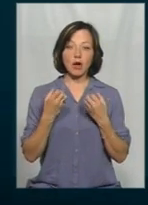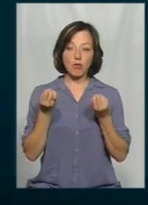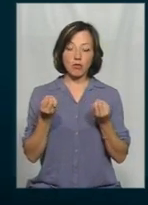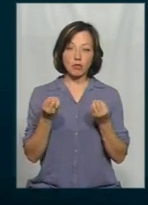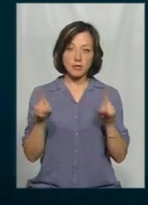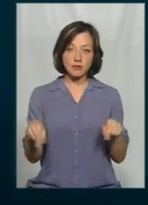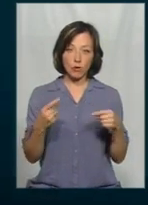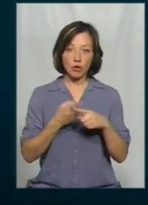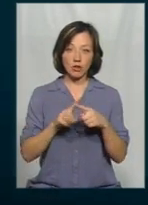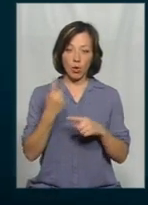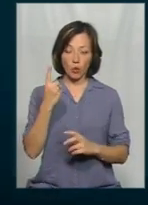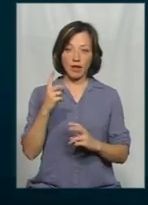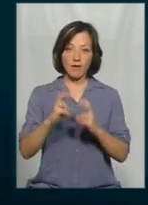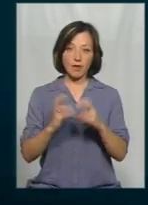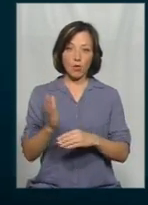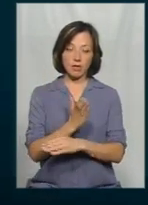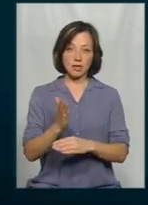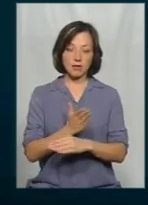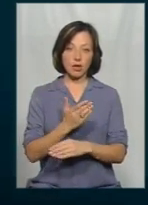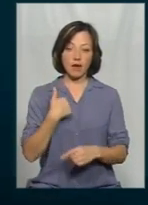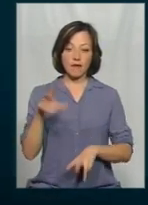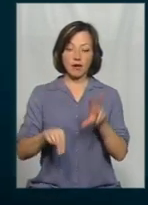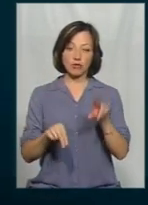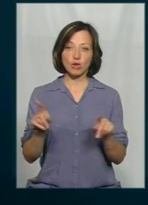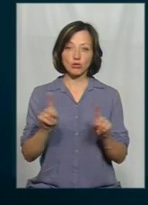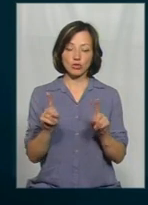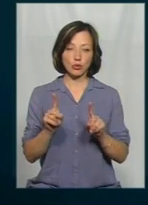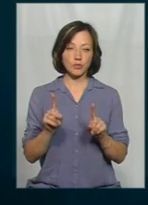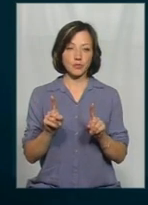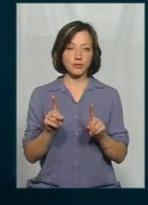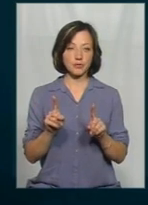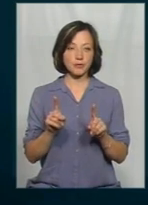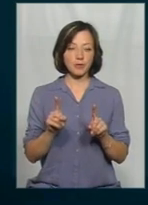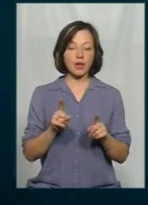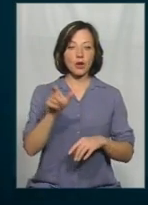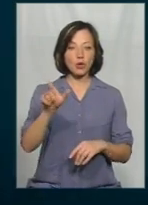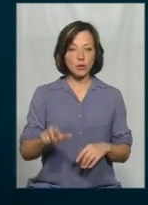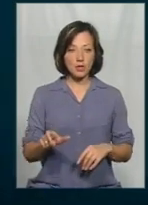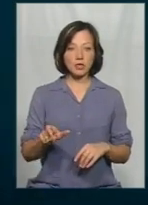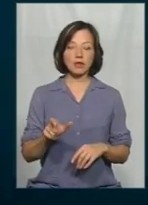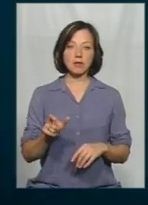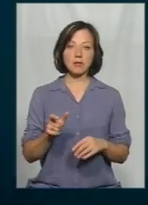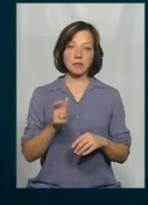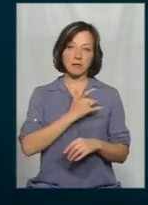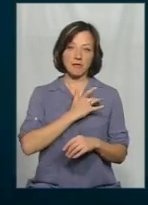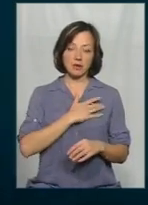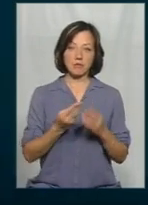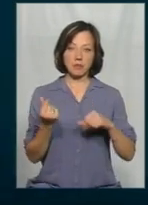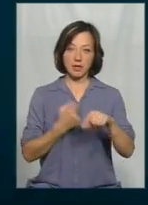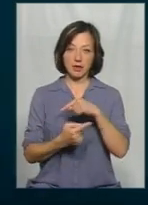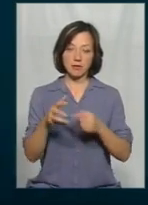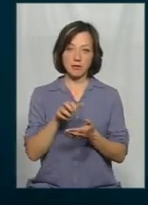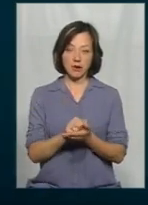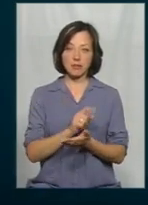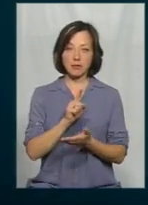створює фактично одне виробництво, да. Я рахую, що людина, яка приватна підприємниця, яка займається діяльністю,